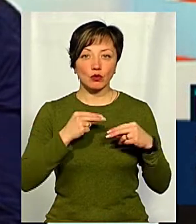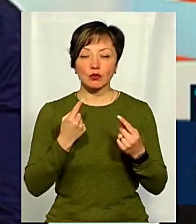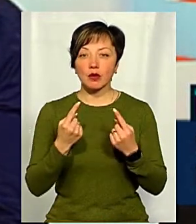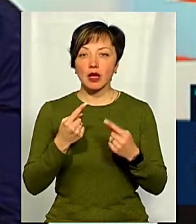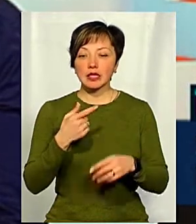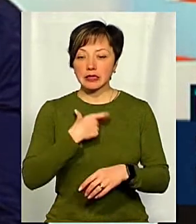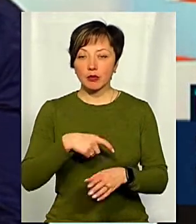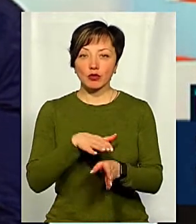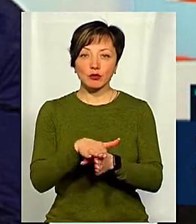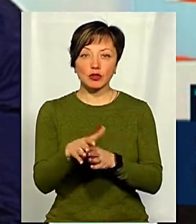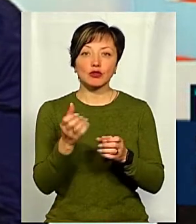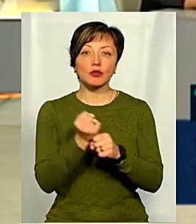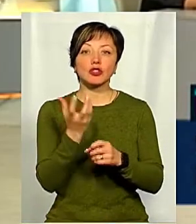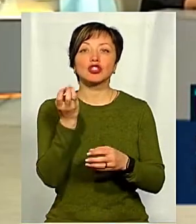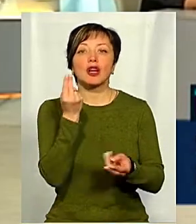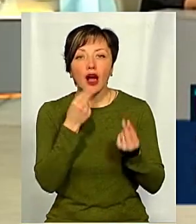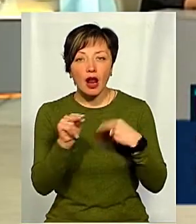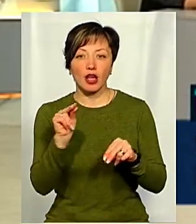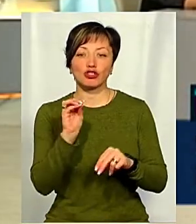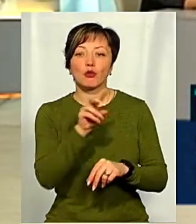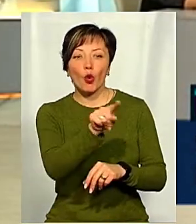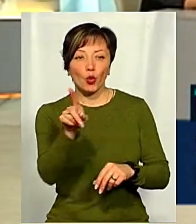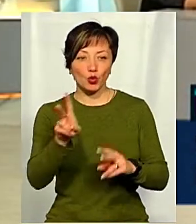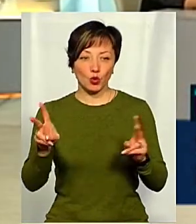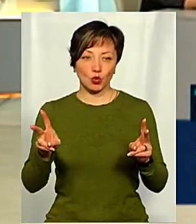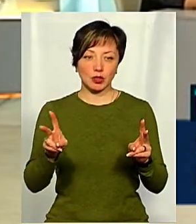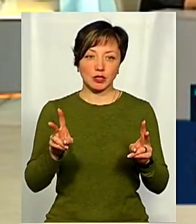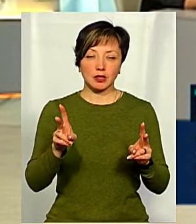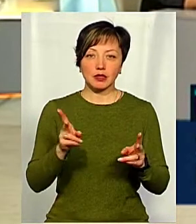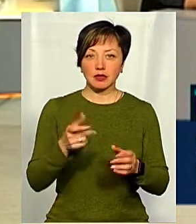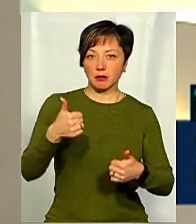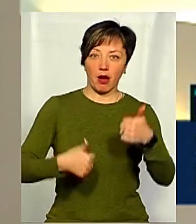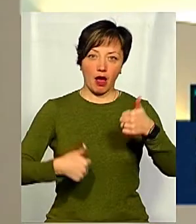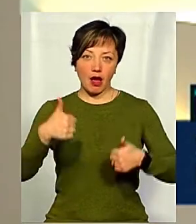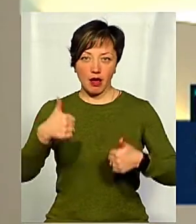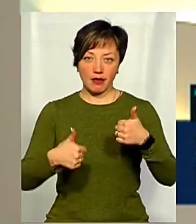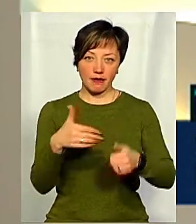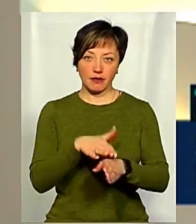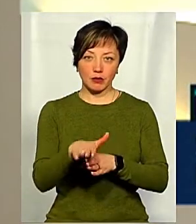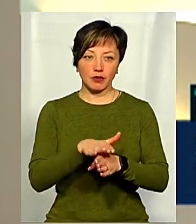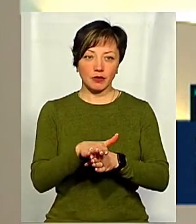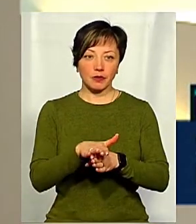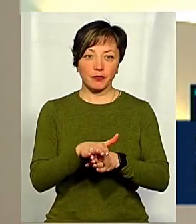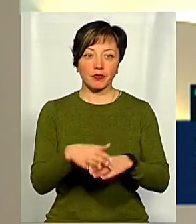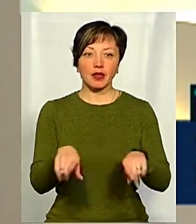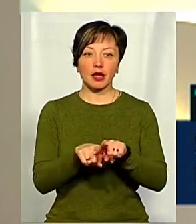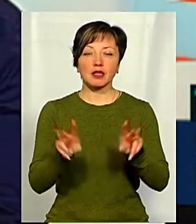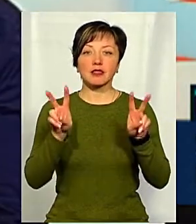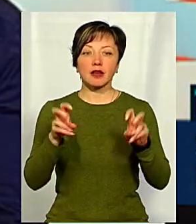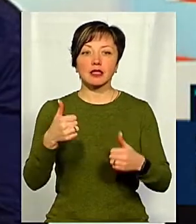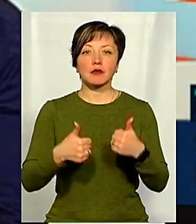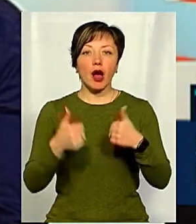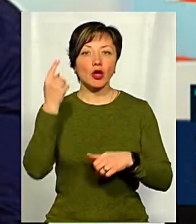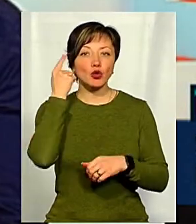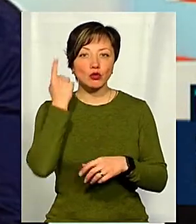самореалізуватися і зробити ще краще. І, як правило, вони думають про те, так зване змагання, і